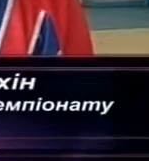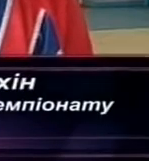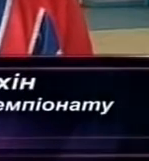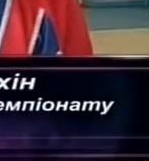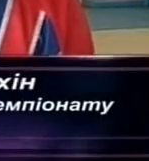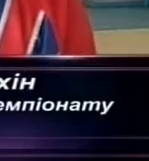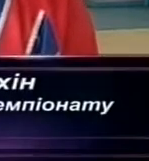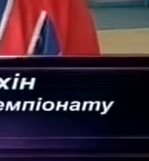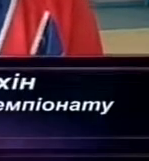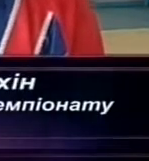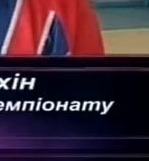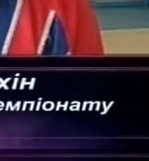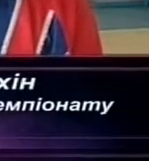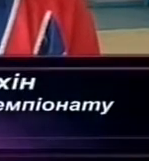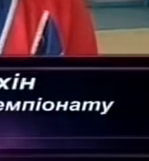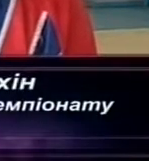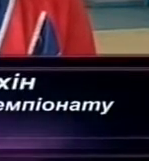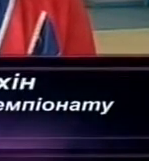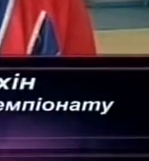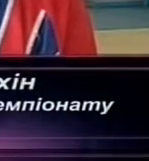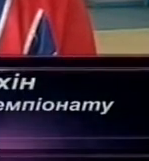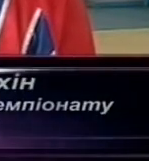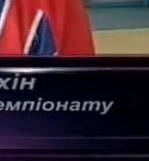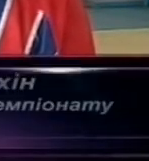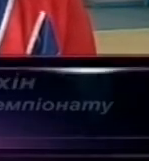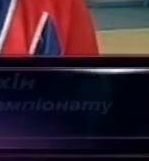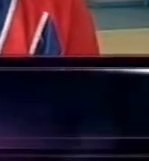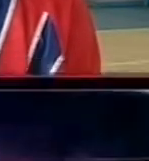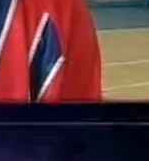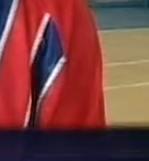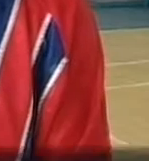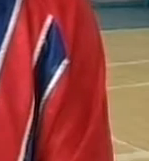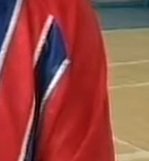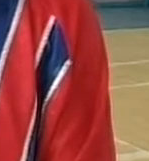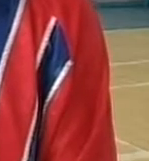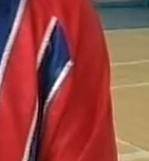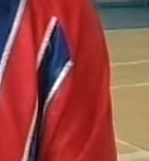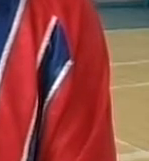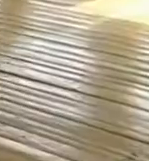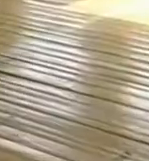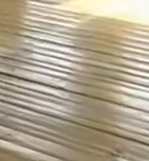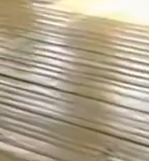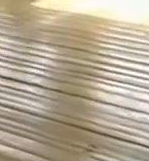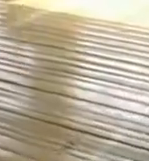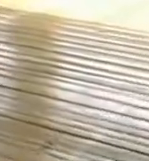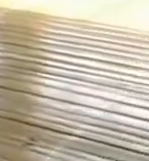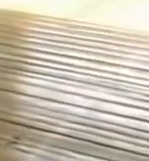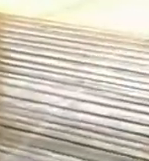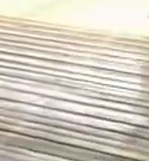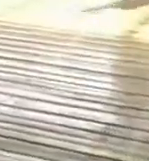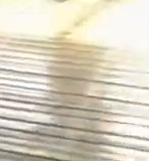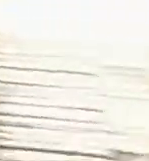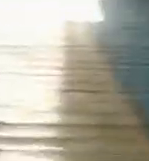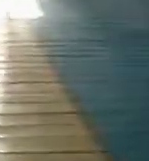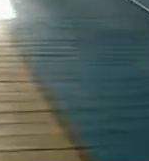фізично дуже сильна. Давно вже грають, хлопці з іграми одним колективом. Саме команда «Ятрані»